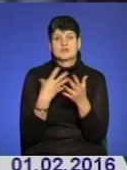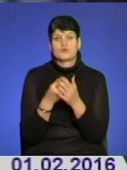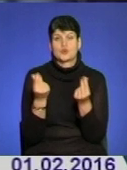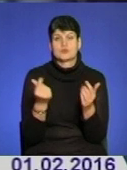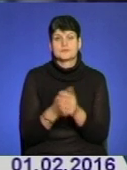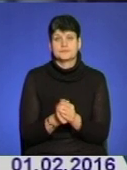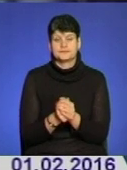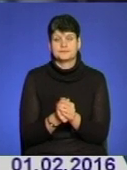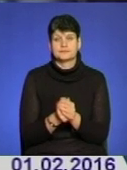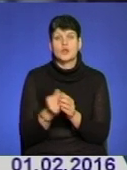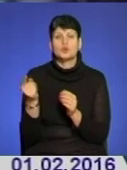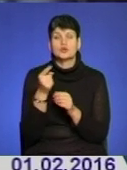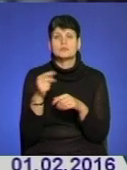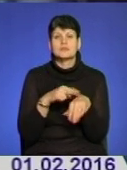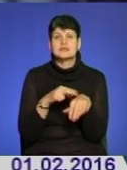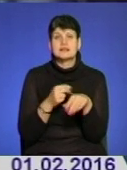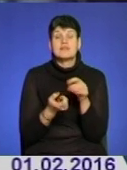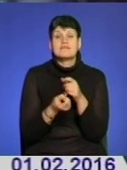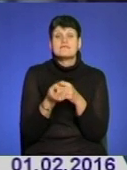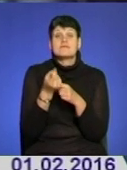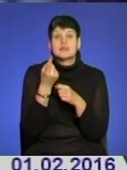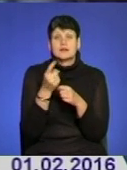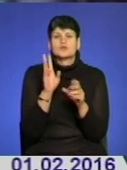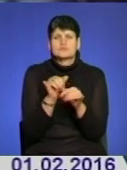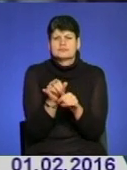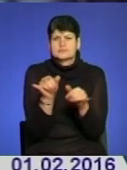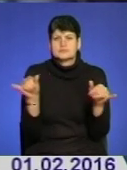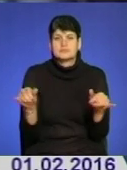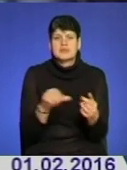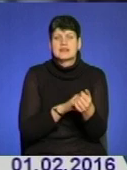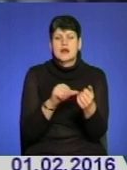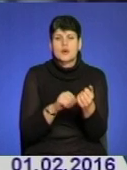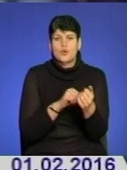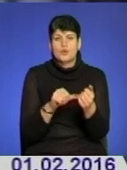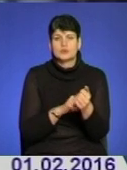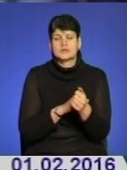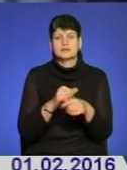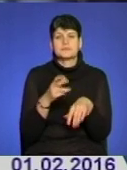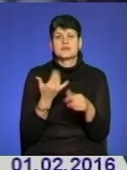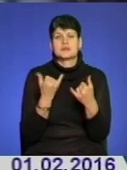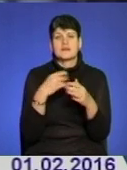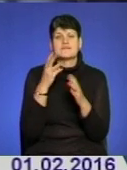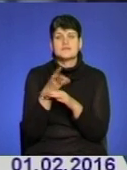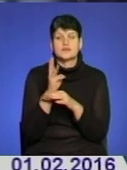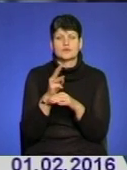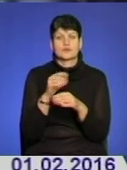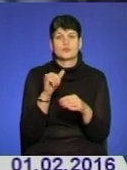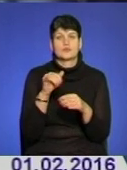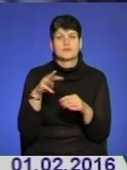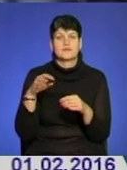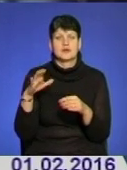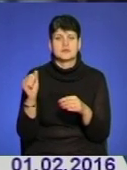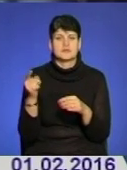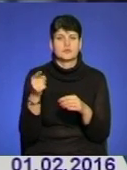У Тернополі поліцейські викрили розпосюджувача наркотиків, вийде в матеріал сектору комунікації Головного управління Національної поліції України в